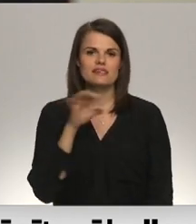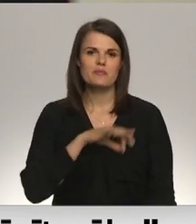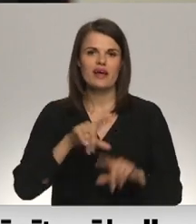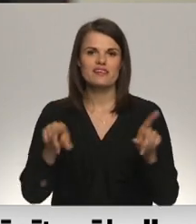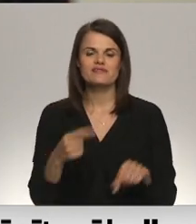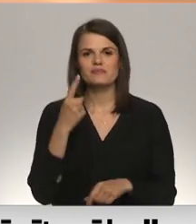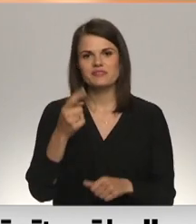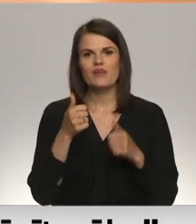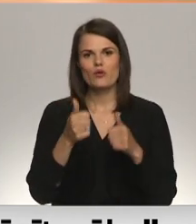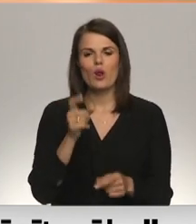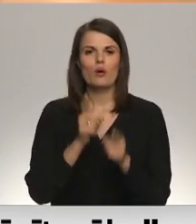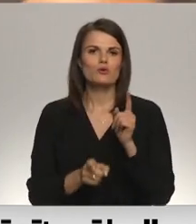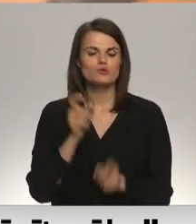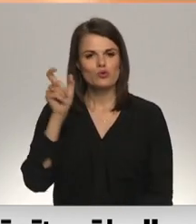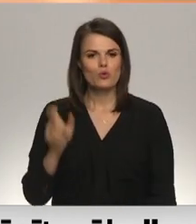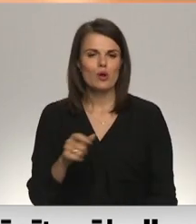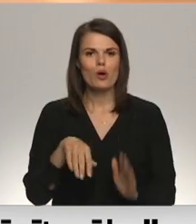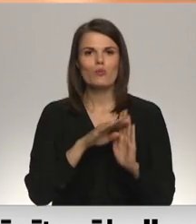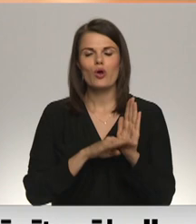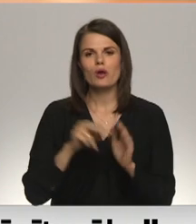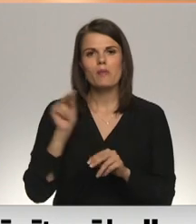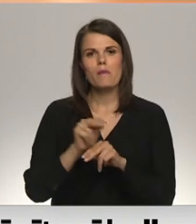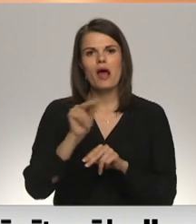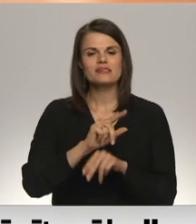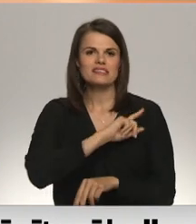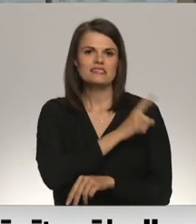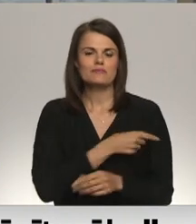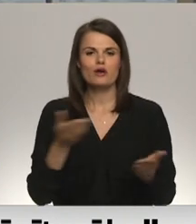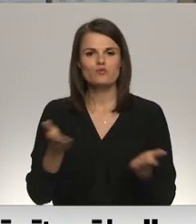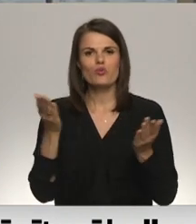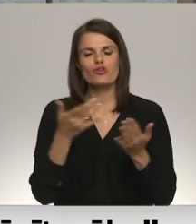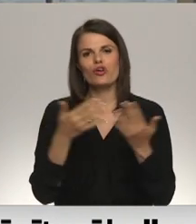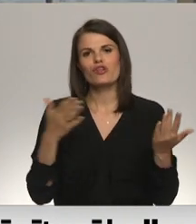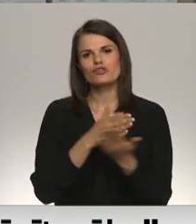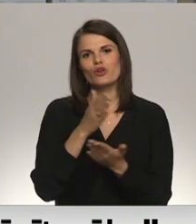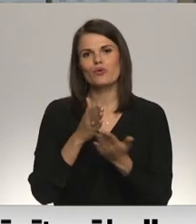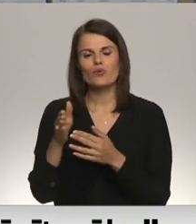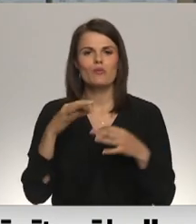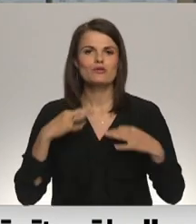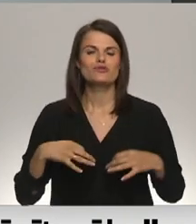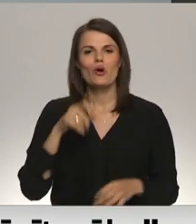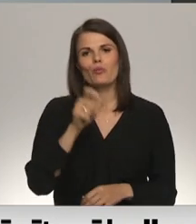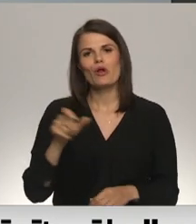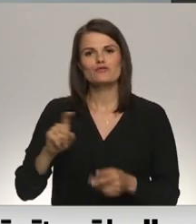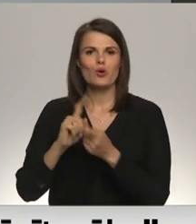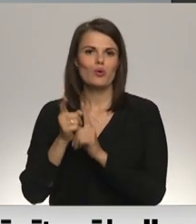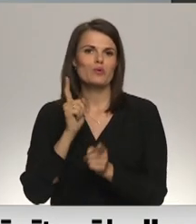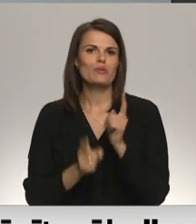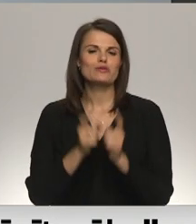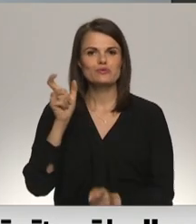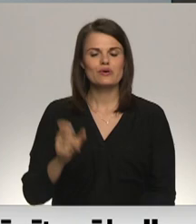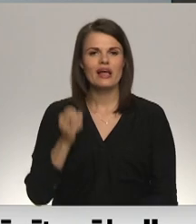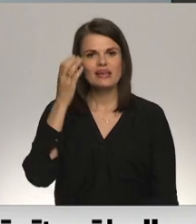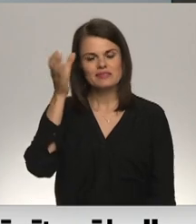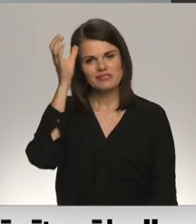vismas vienu labu skolotāju. Programma mācītspēks budināja dažādu jomu profesionāļus kļūt par skolotājiem. Izklītības un